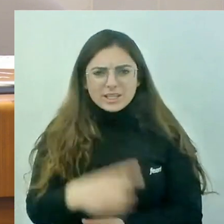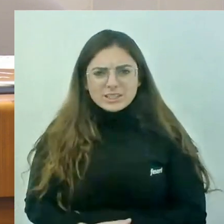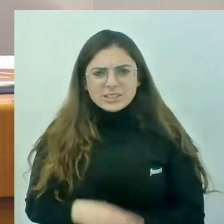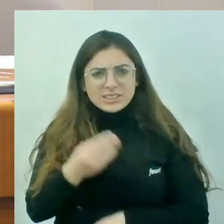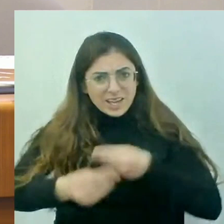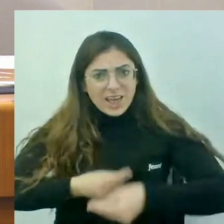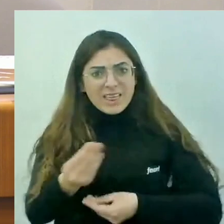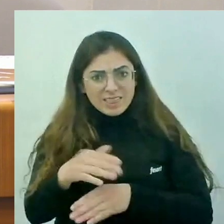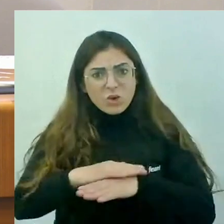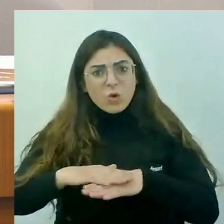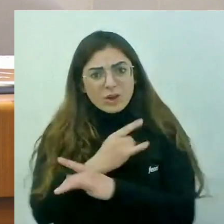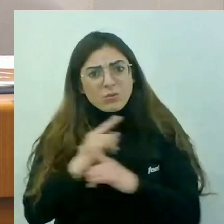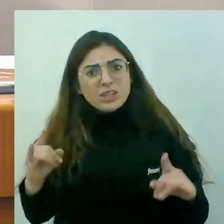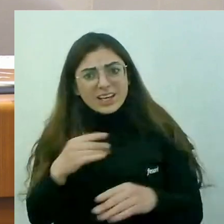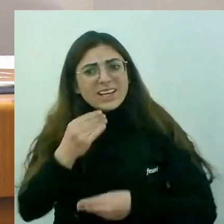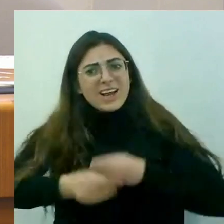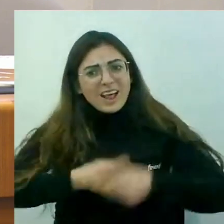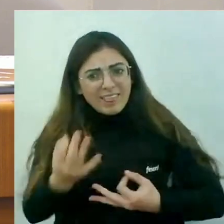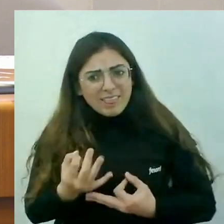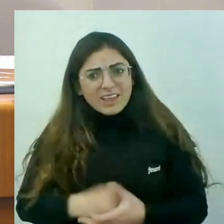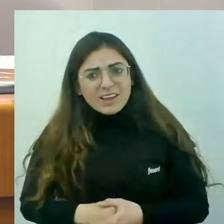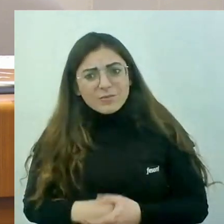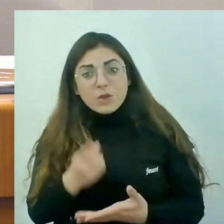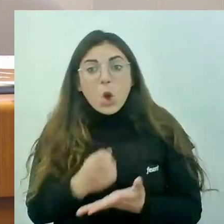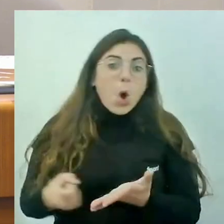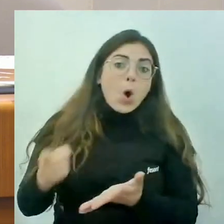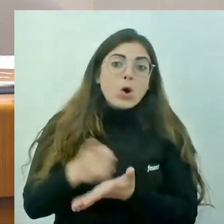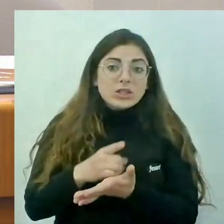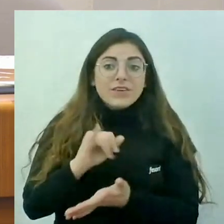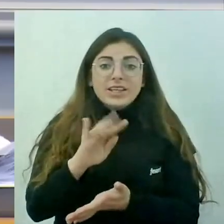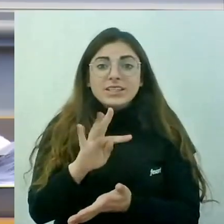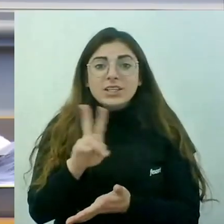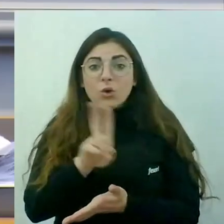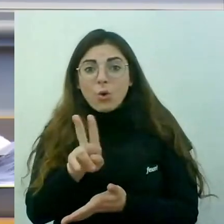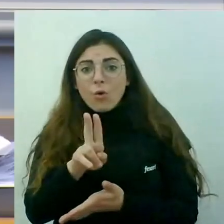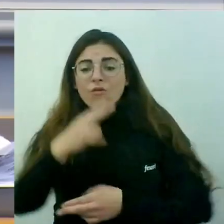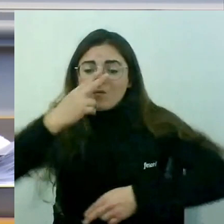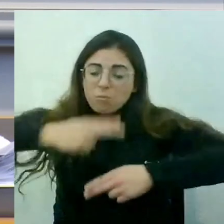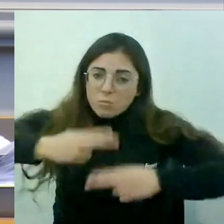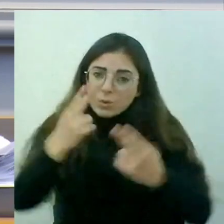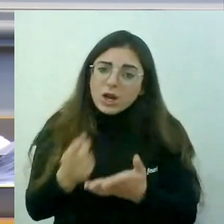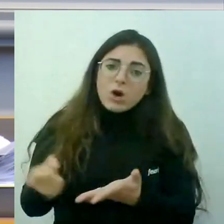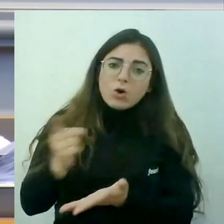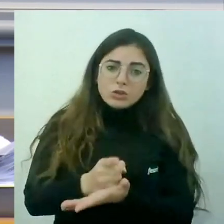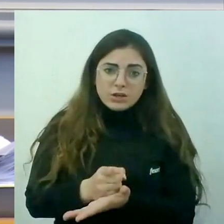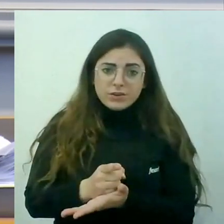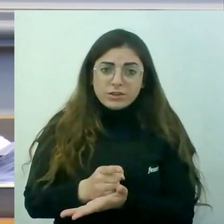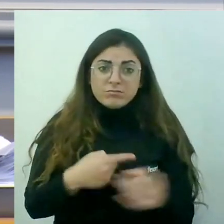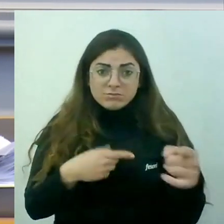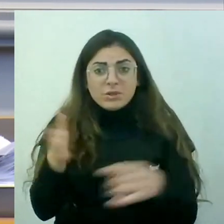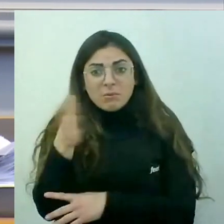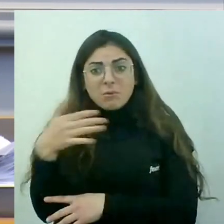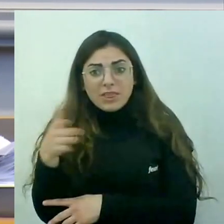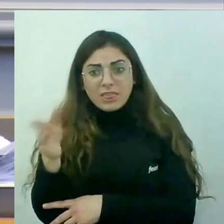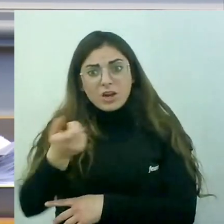Ha tornat a fer públiques les ITVs i tornem a pagar menys per la ITV. Aquesta és la bandera. Aquesta és la bandera que defensem. Però hi ha